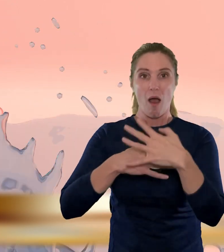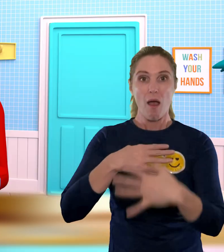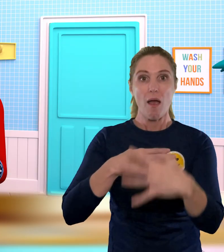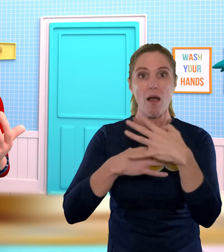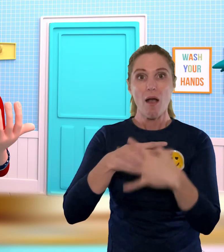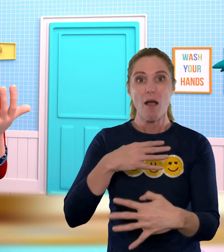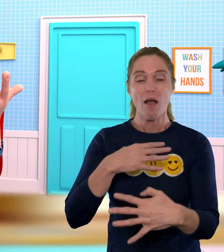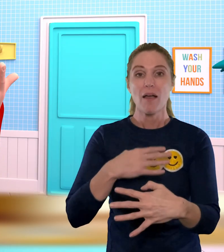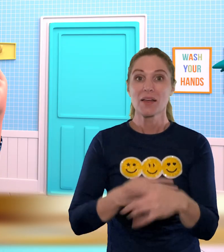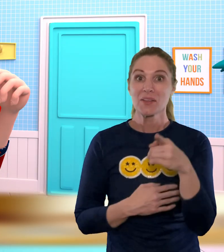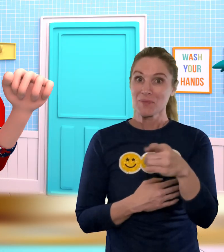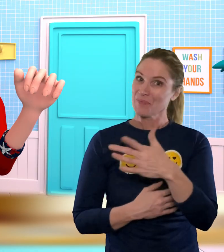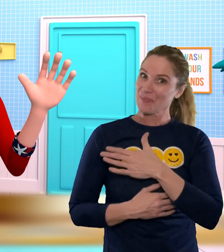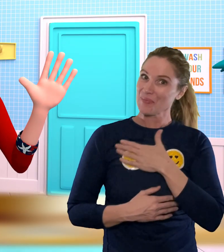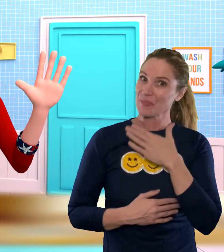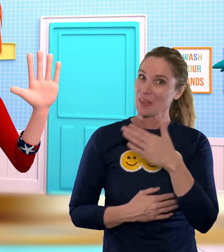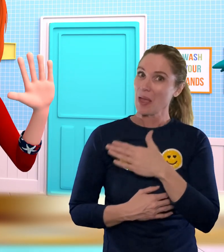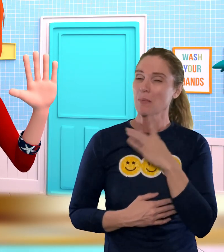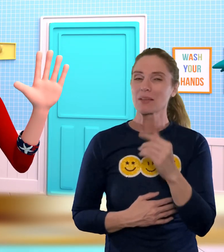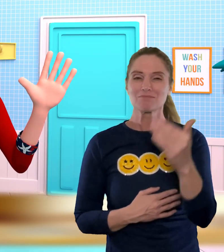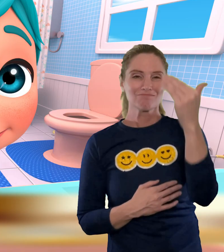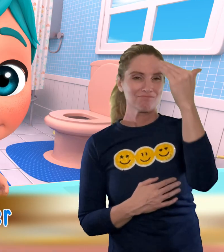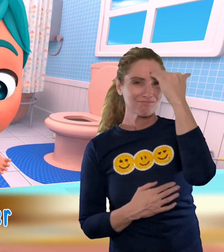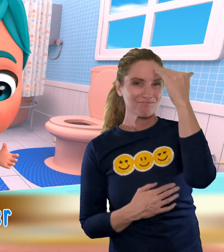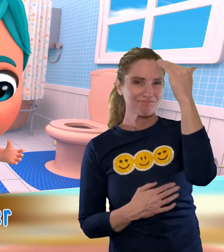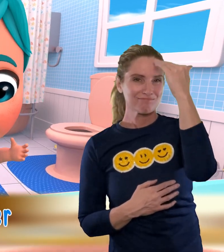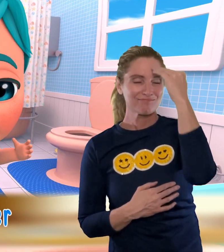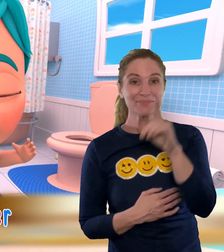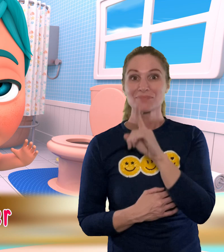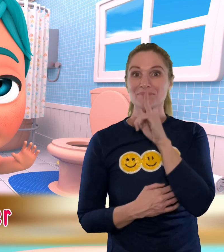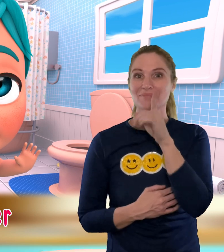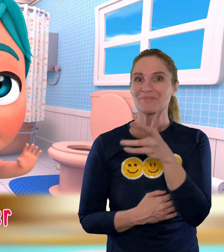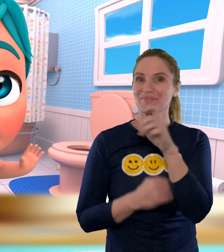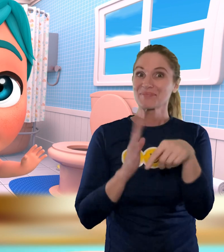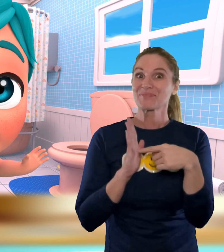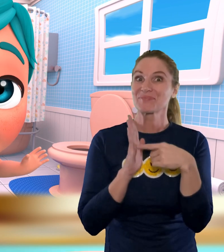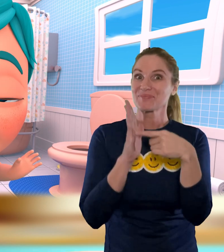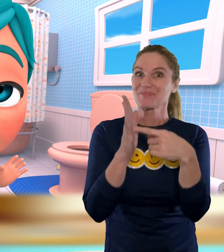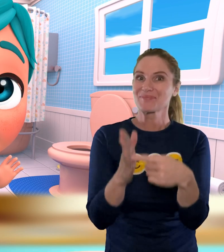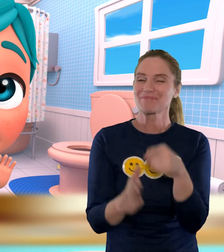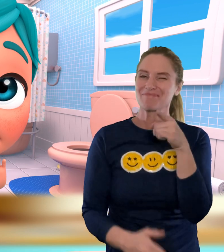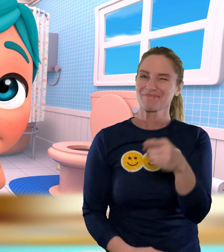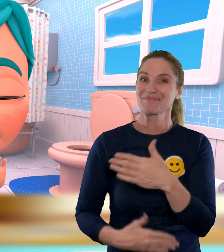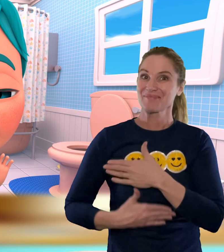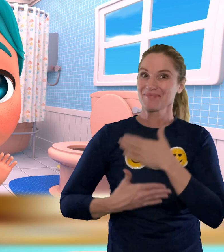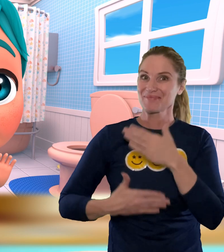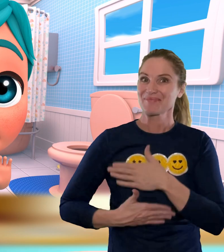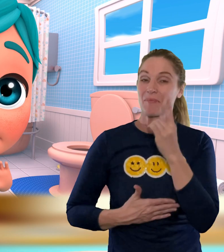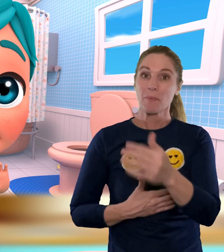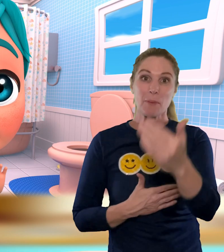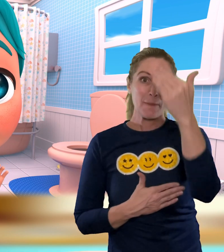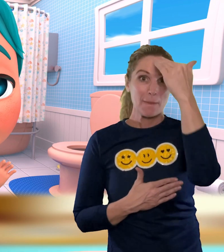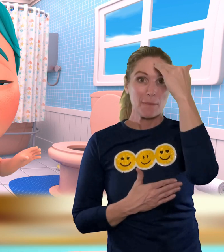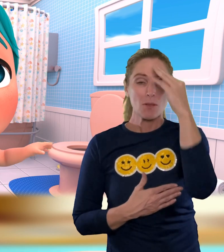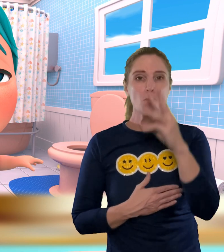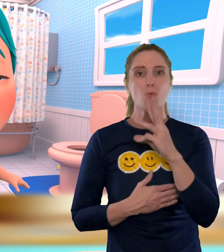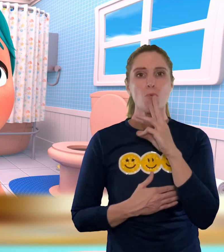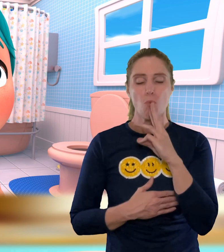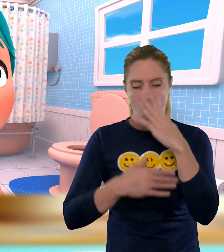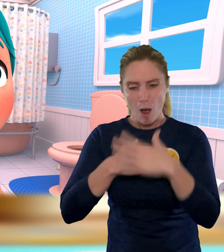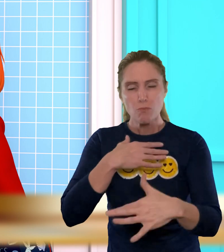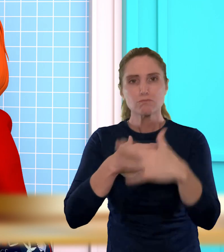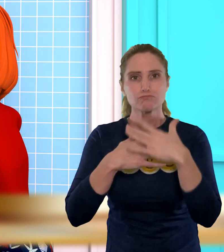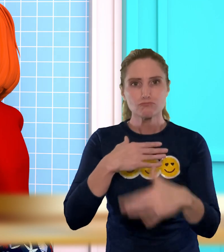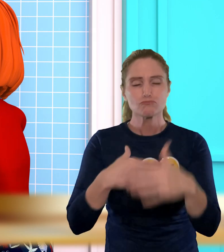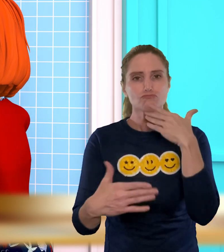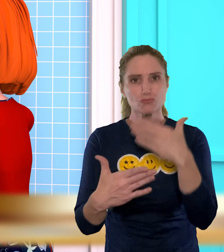du glücklich bist Dann